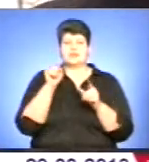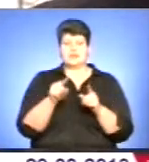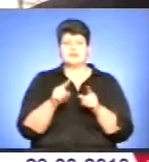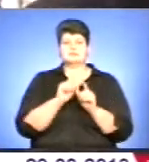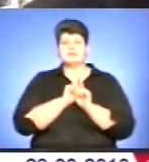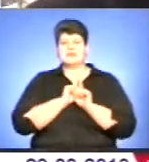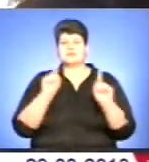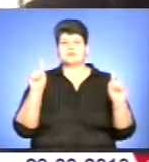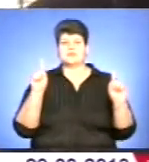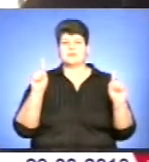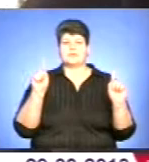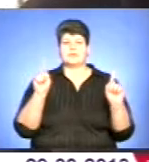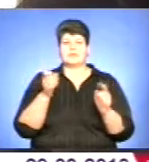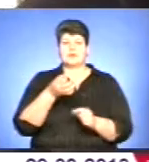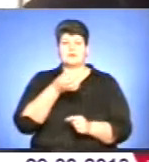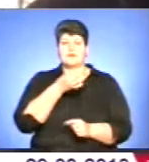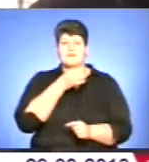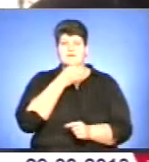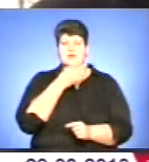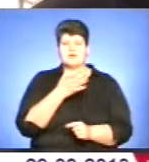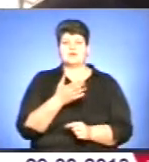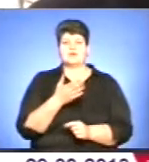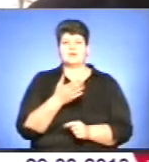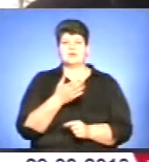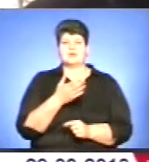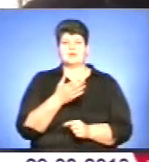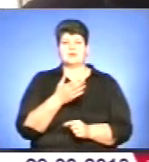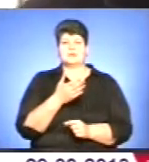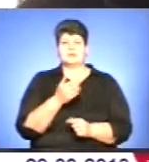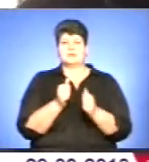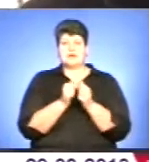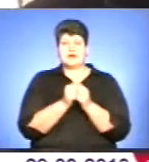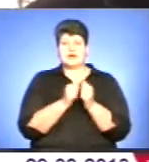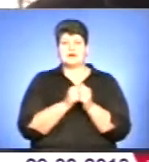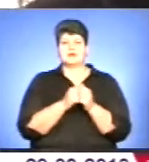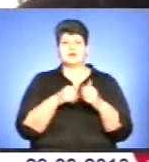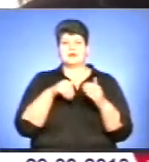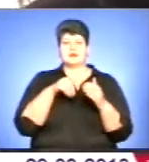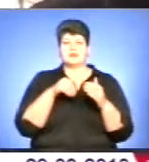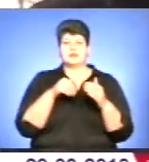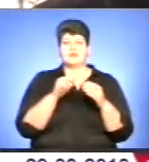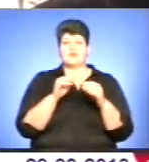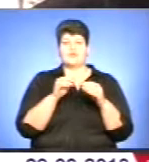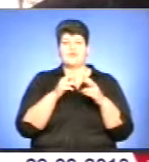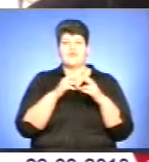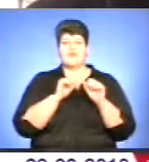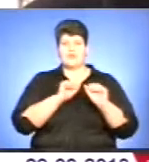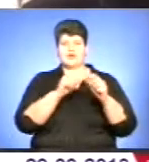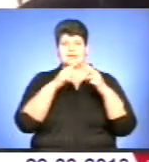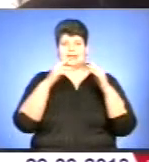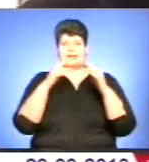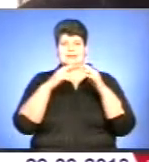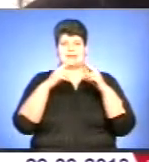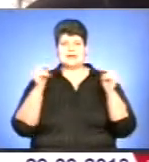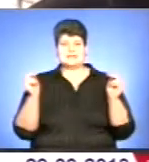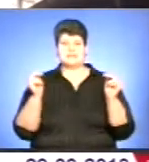і приваблював при самому початку фортеці, і залучав туристів, прохожих,